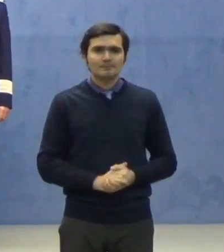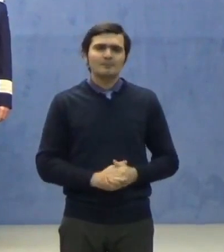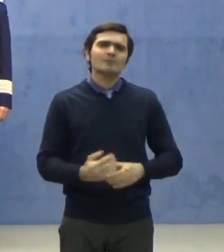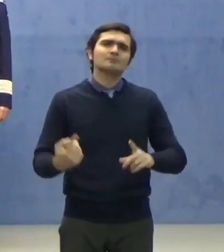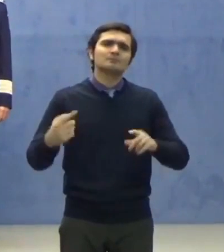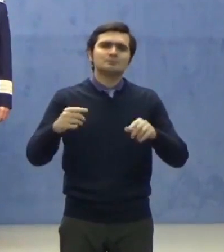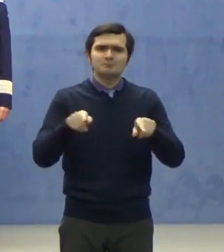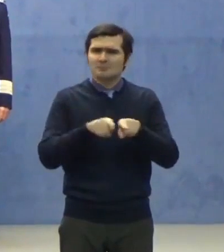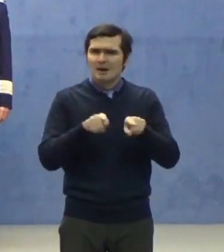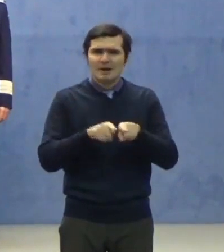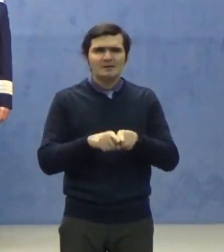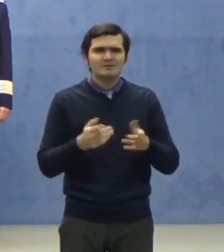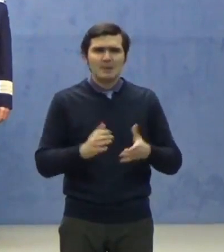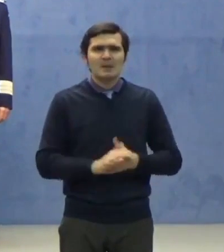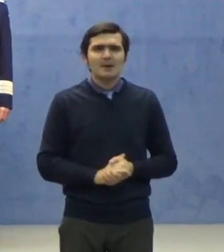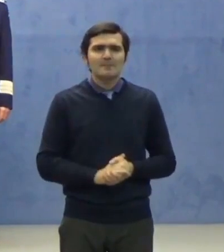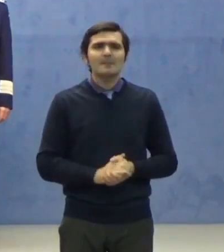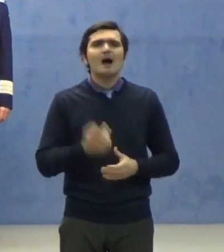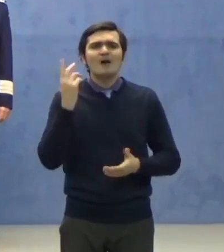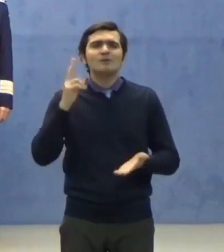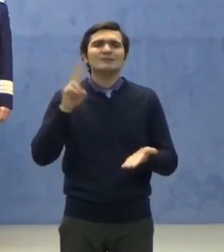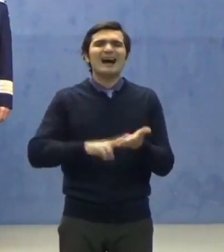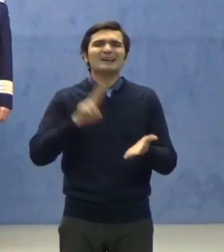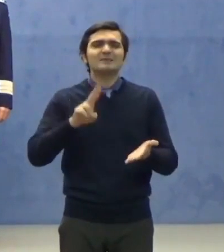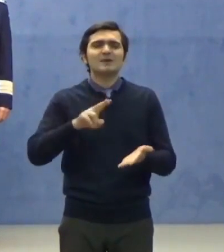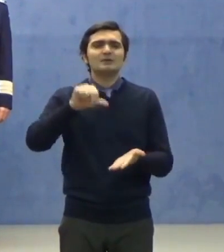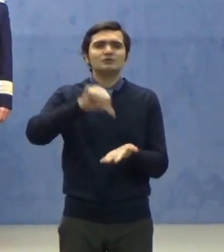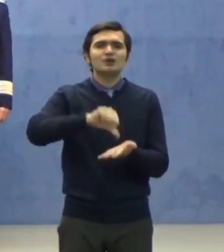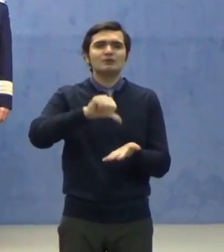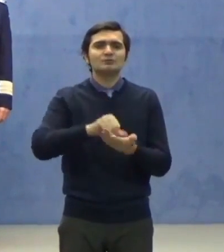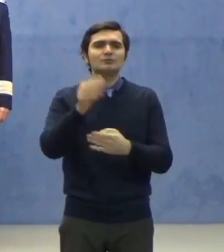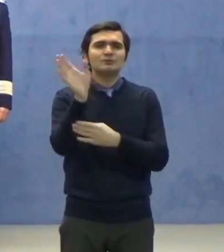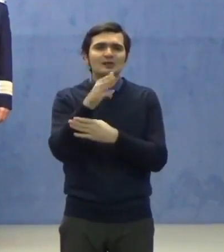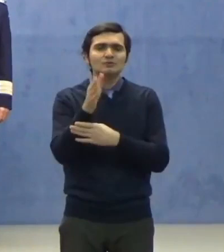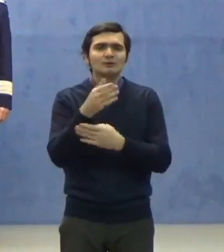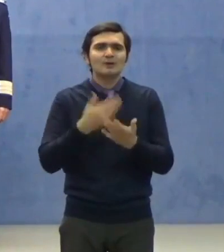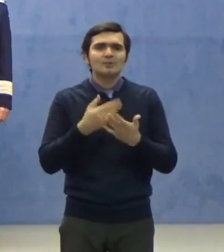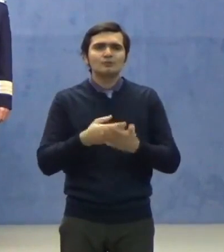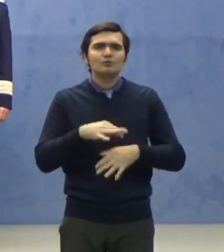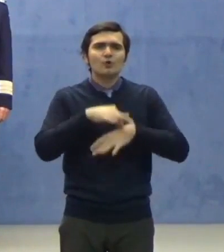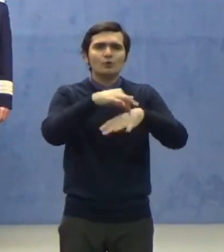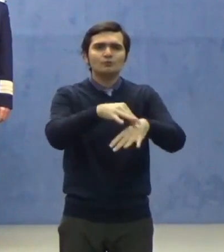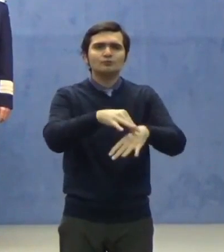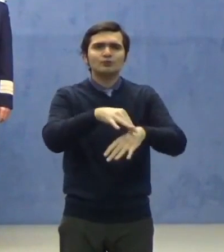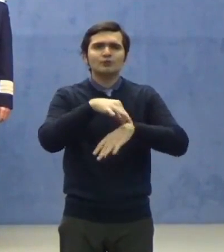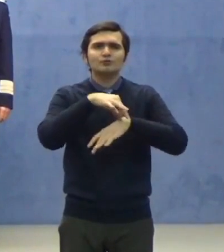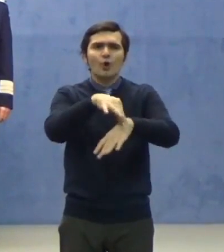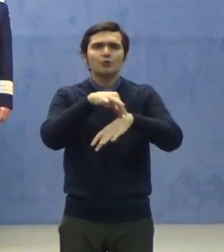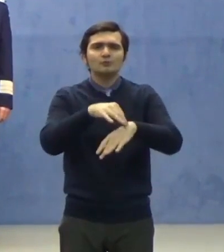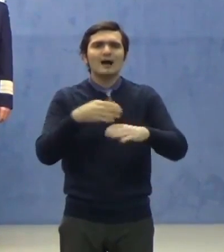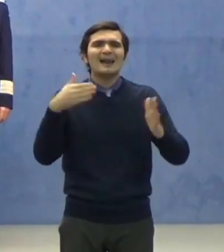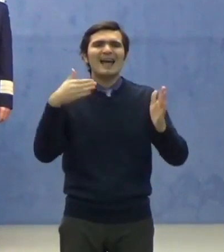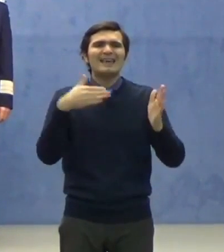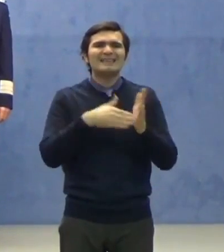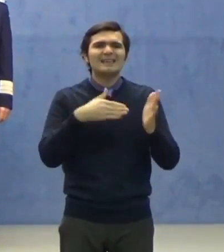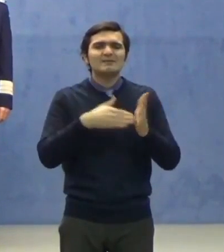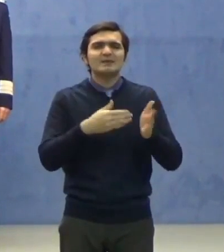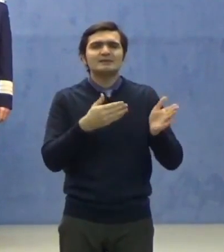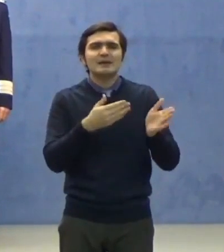Totodată a fost activat Centrul Național de Conducere și Coordonare a Intervenției, începând cu ziua de mâine,